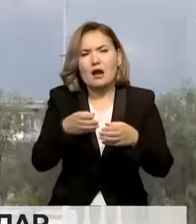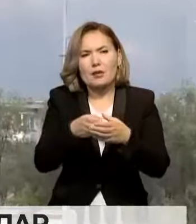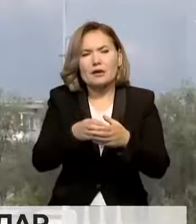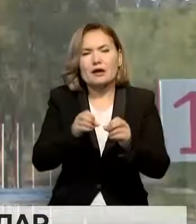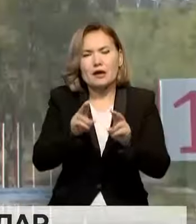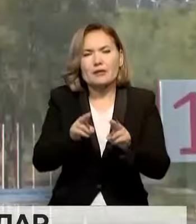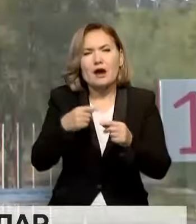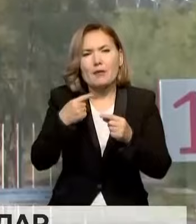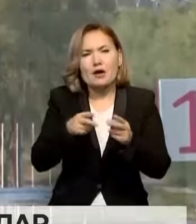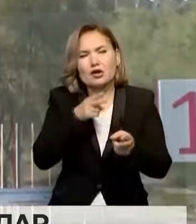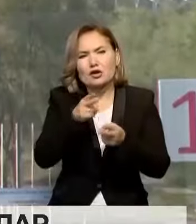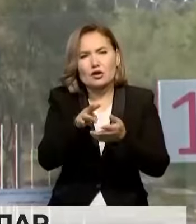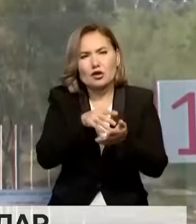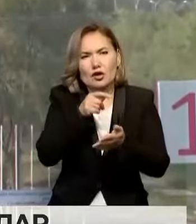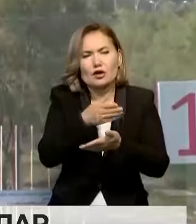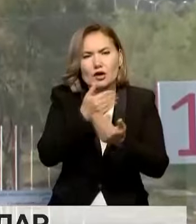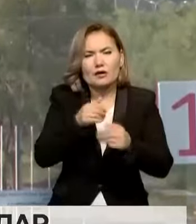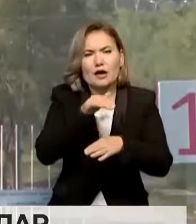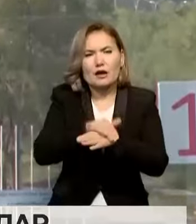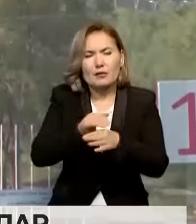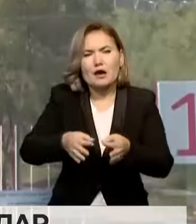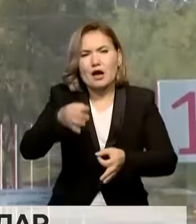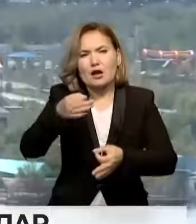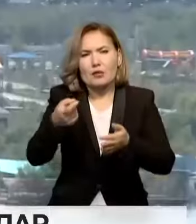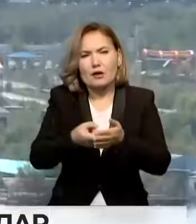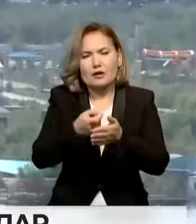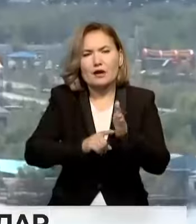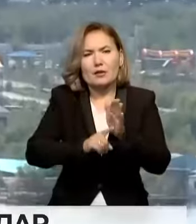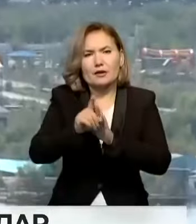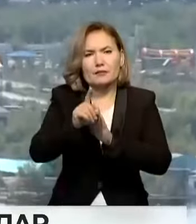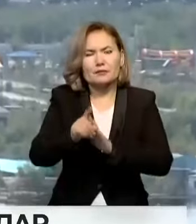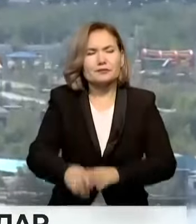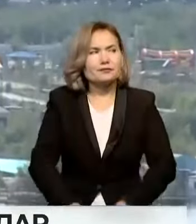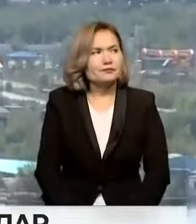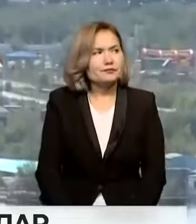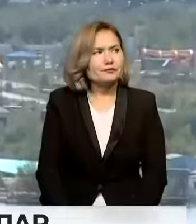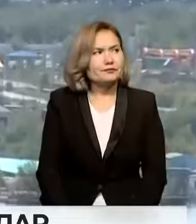бөлімнен басқа шағымдар түскен жоқ. Осы факты бойынша қызметтік керге үшегі жүргізілді жатыр.